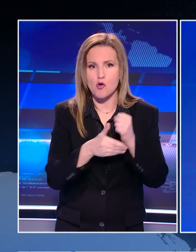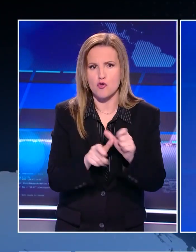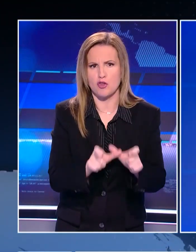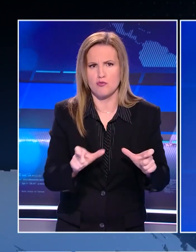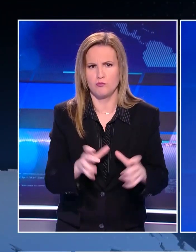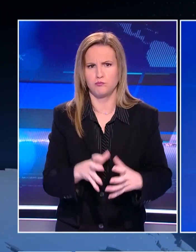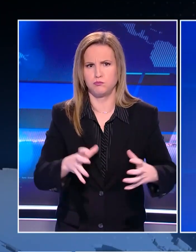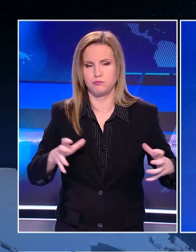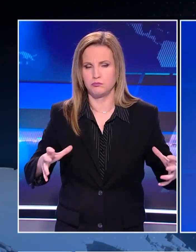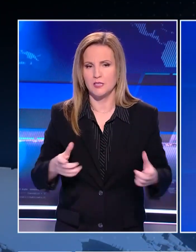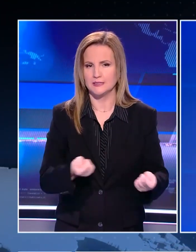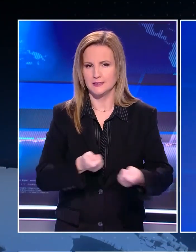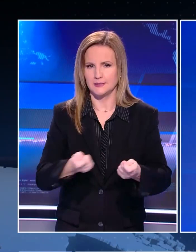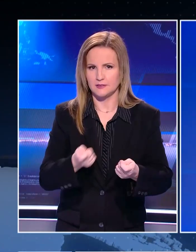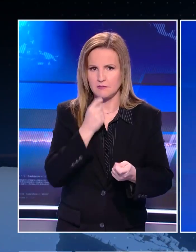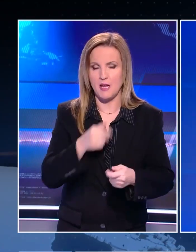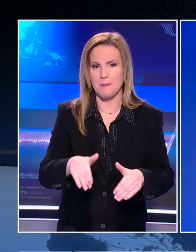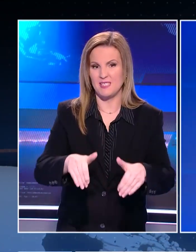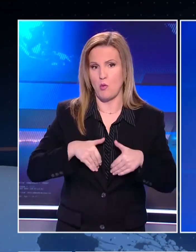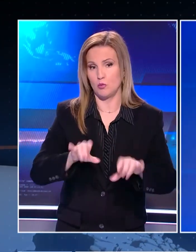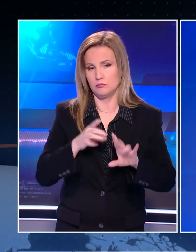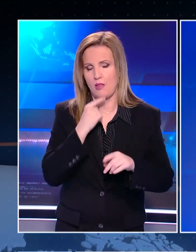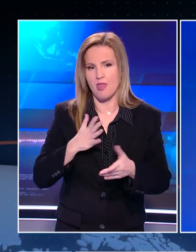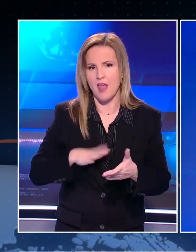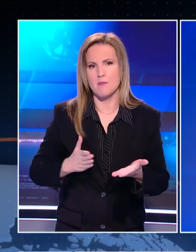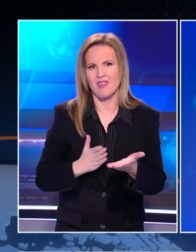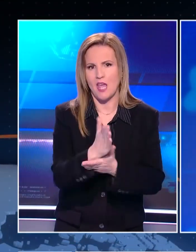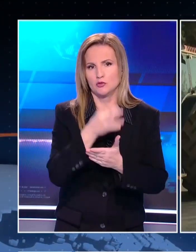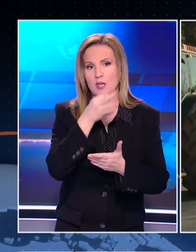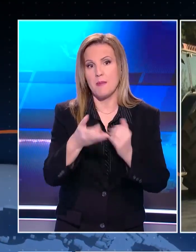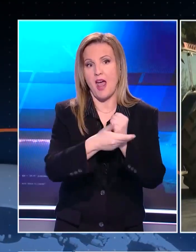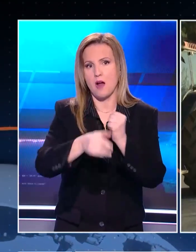πανελλαδικά, δεν κάνουμε βήμα πίσω αν δεν δικαιωθούμε, διαμηνύουν οι αγρότες.